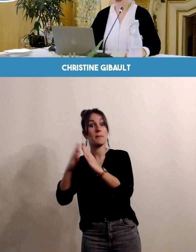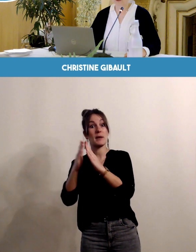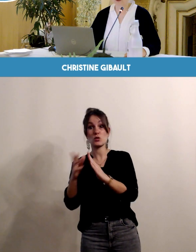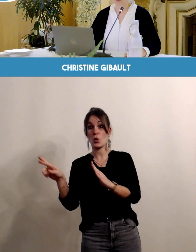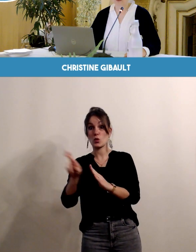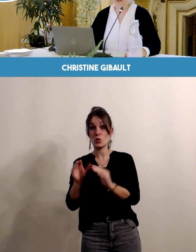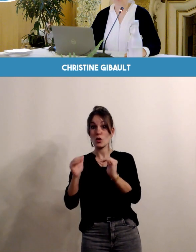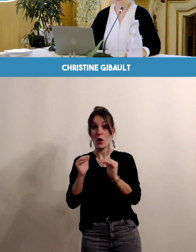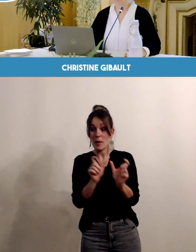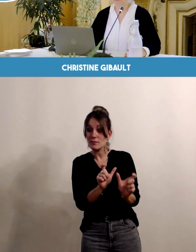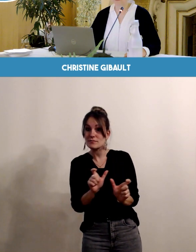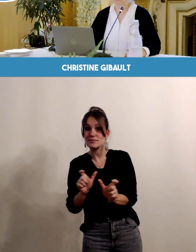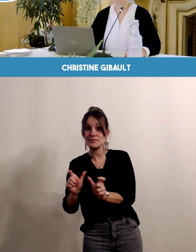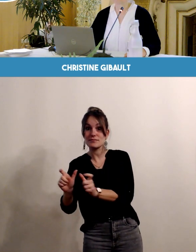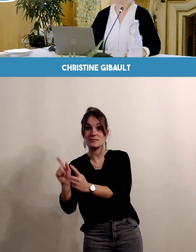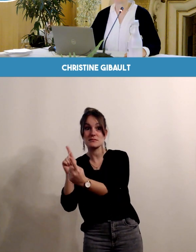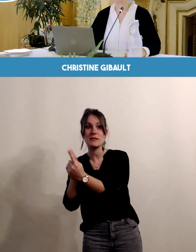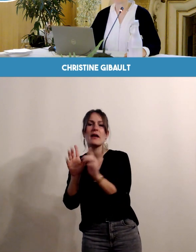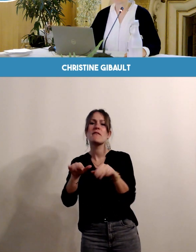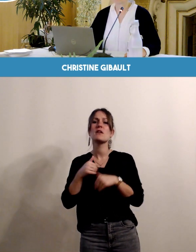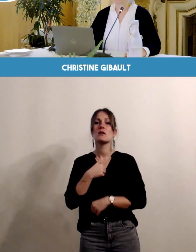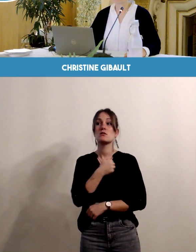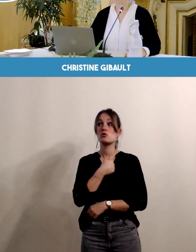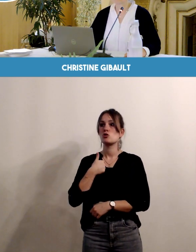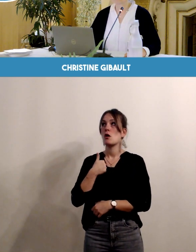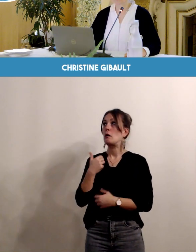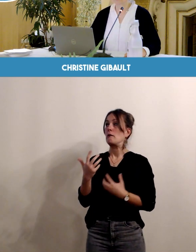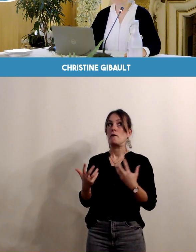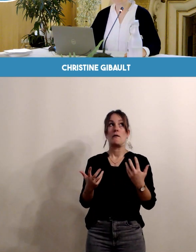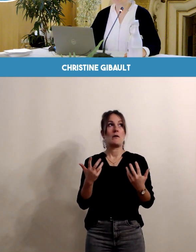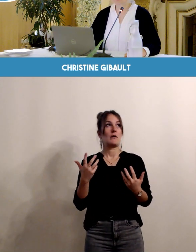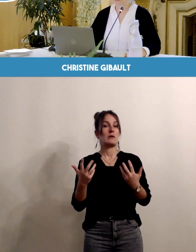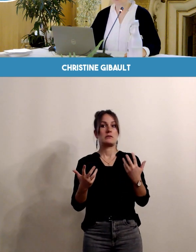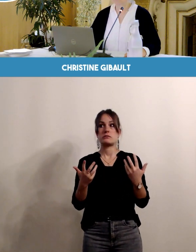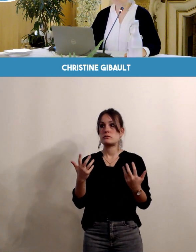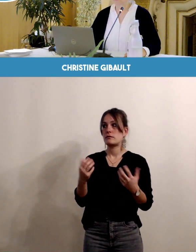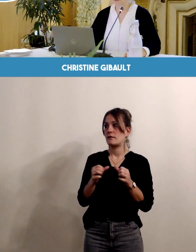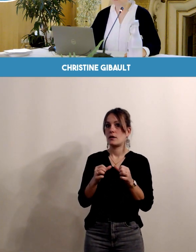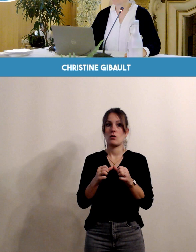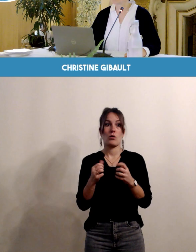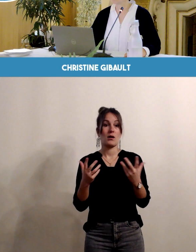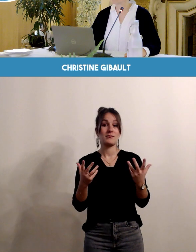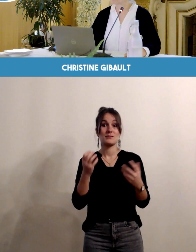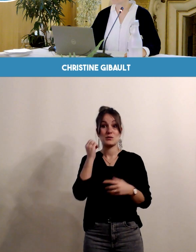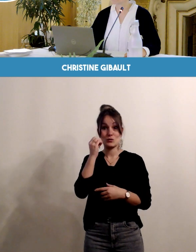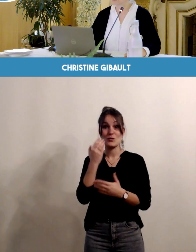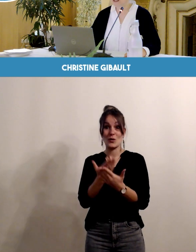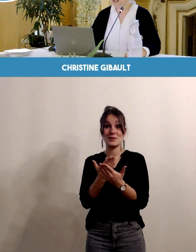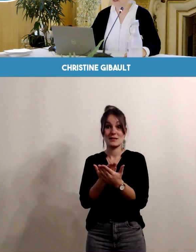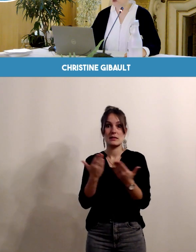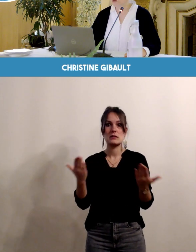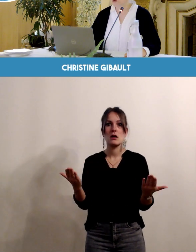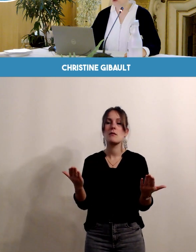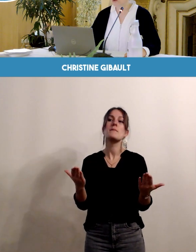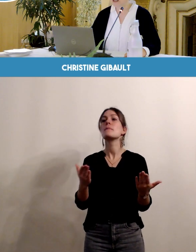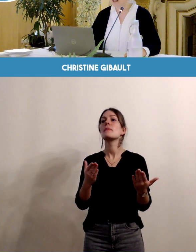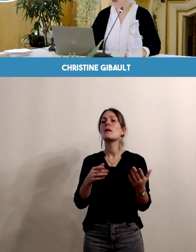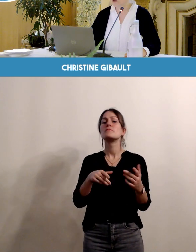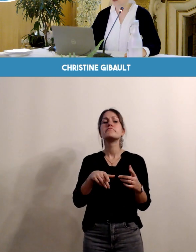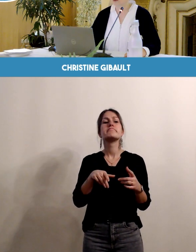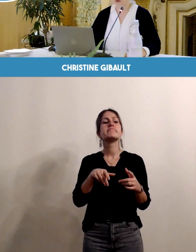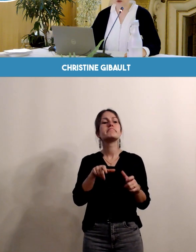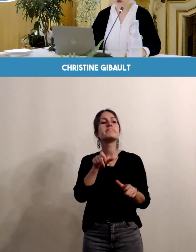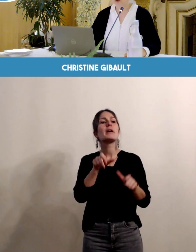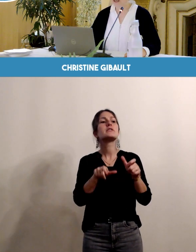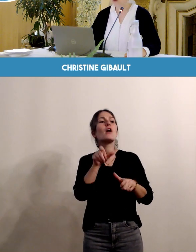pas vous sentir seule. On a pu noter, en effet, dans les commentaires de satisfaction que l'on reçoit à